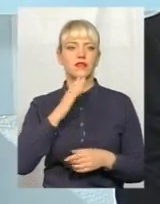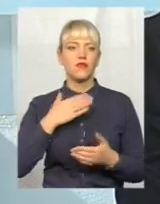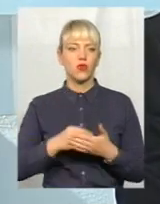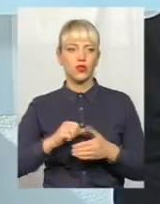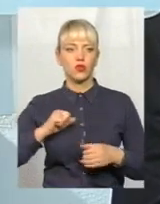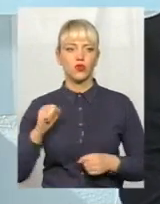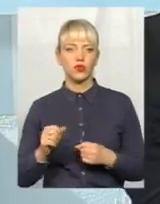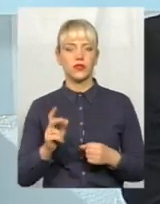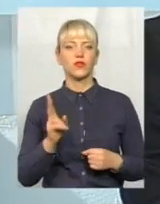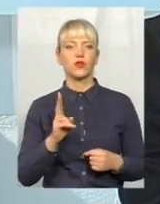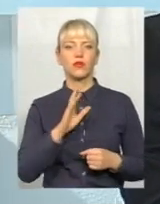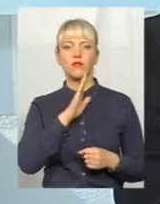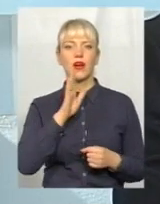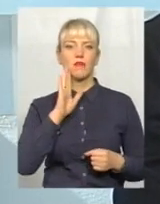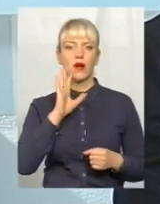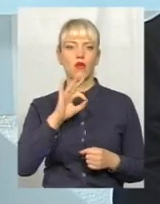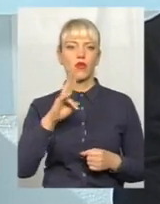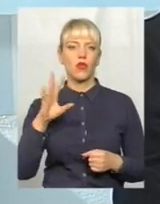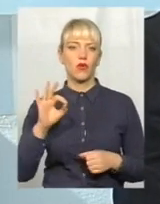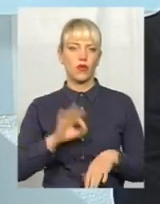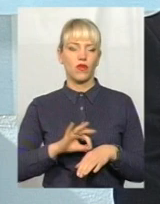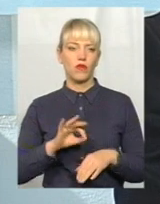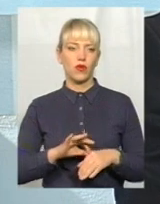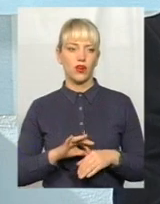в яких мама онкохвора.